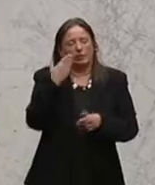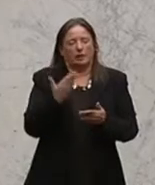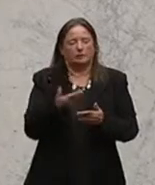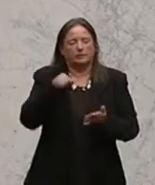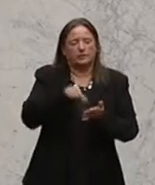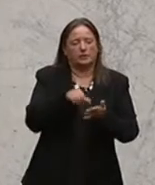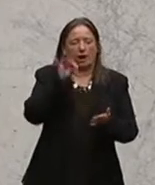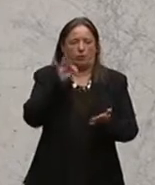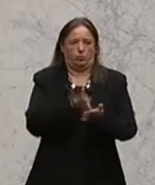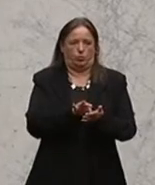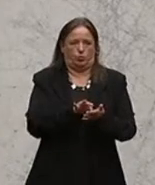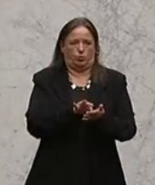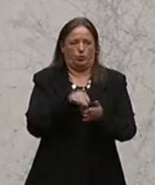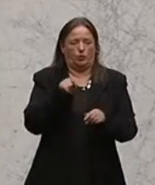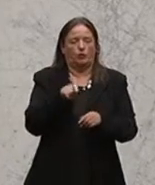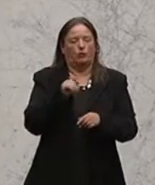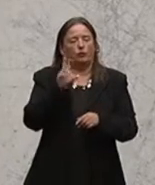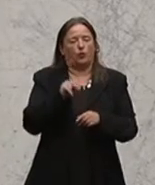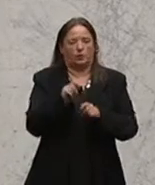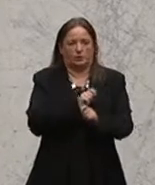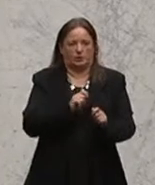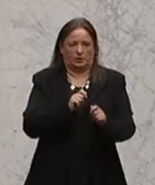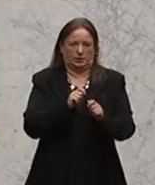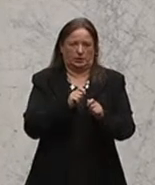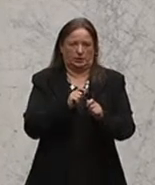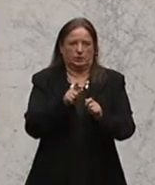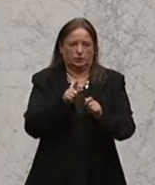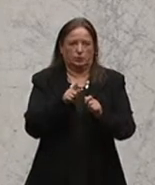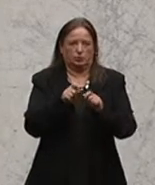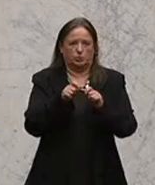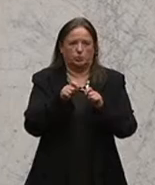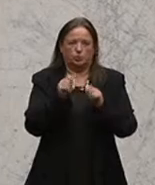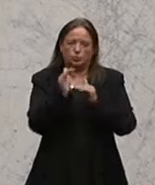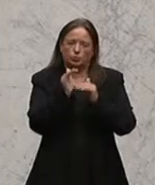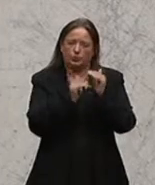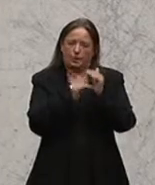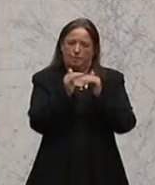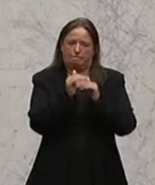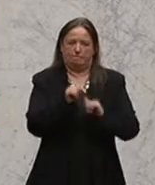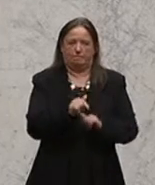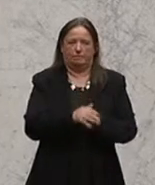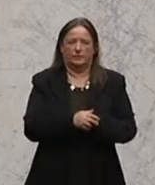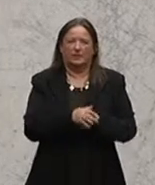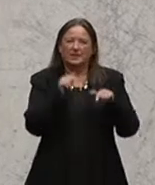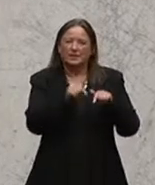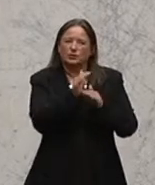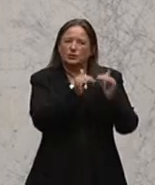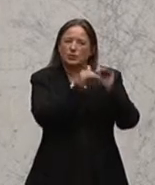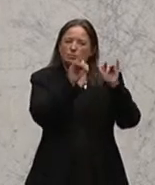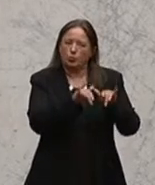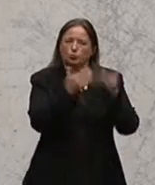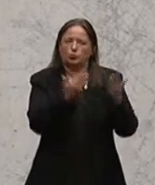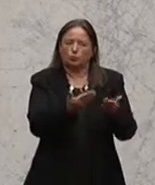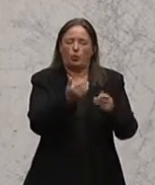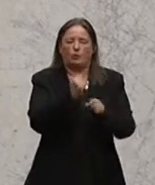Veränderung des Systems. Es muss der Schulleitung ermöglicht werden, bei der Personalauswahl, bei der